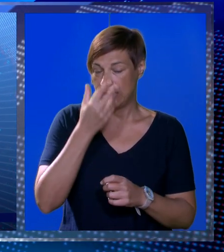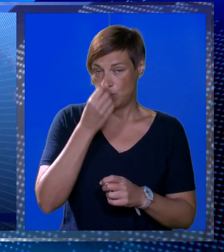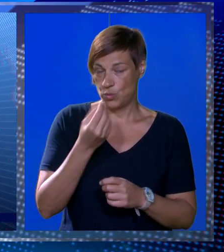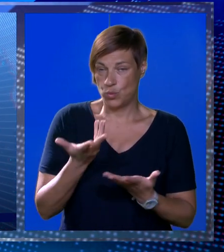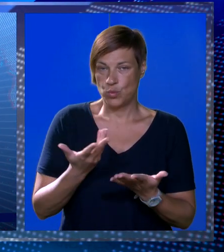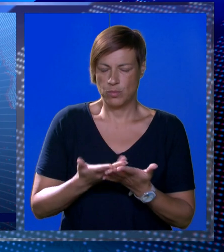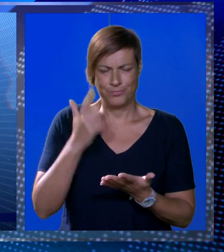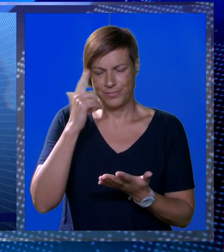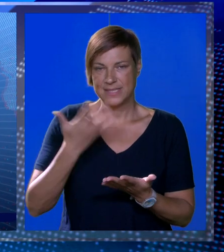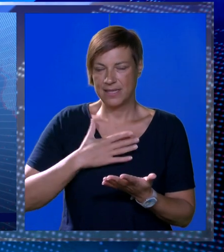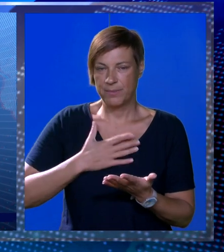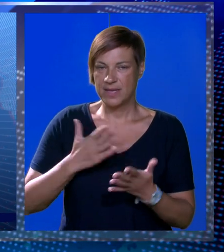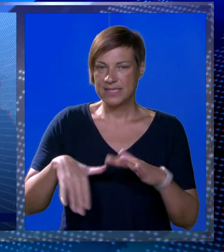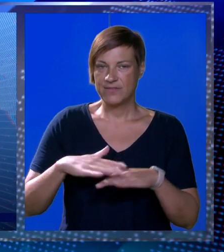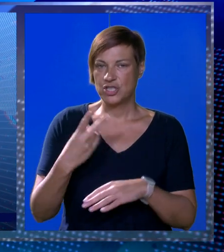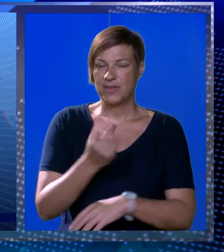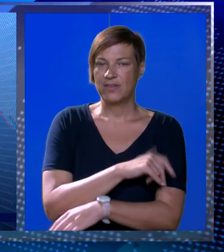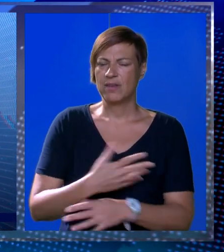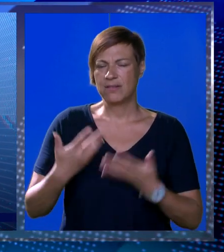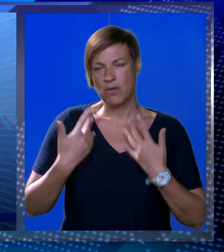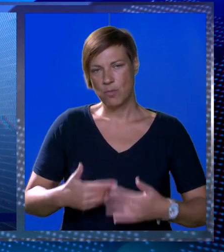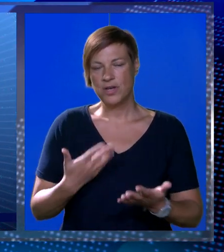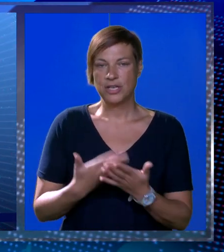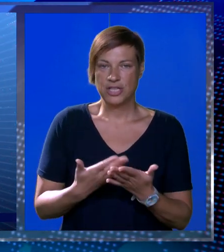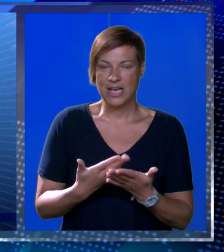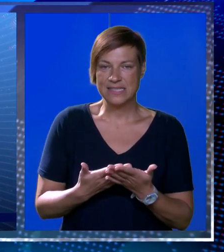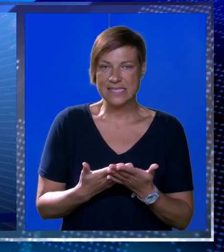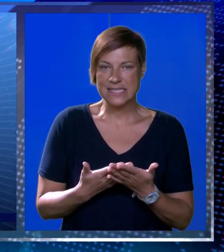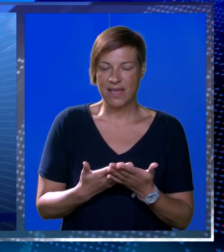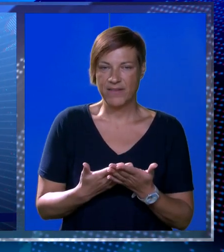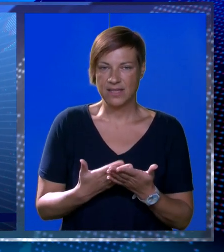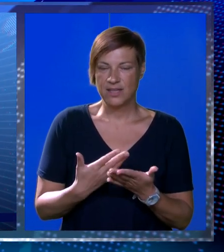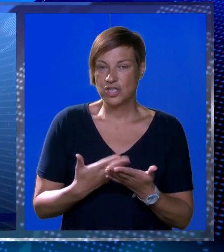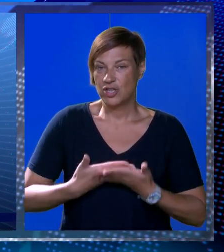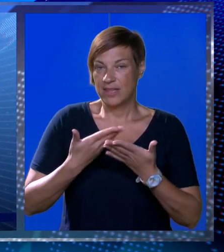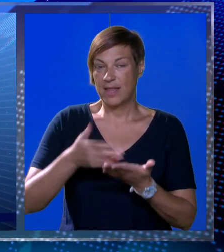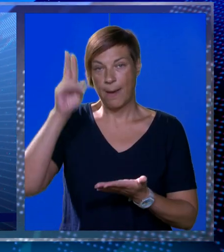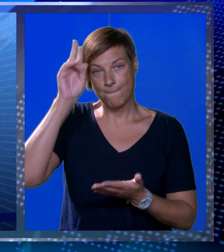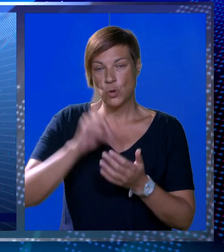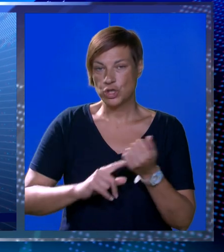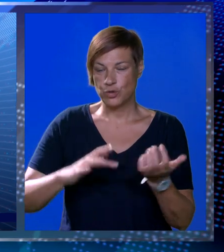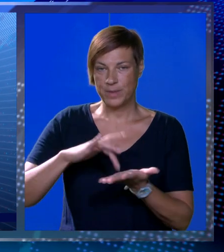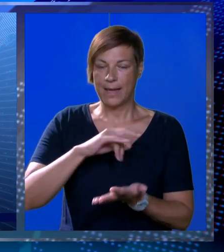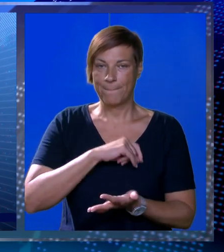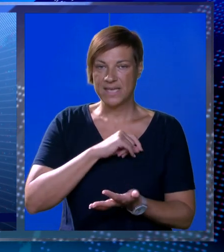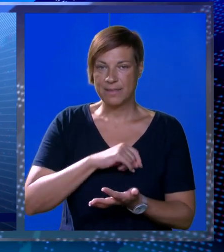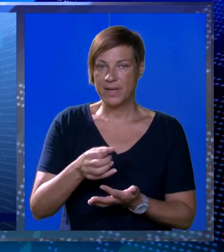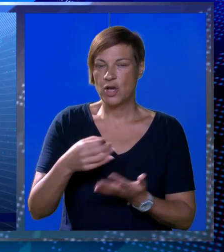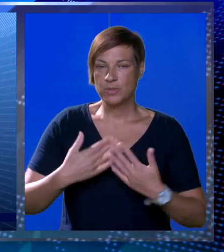niste povukljenu jednu punu iz evropskih sredstava. Mislim, ja sam se više ove dvije godine umorio dokazivati očito je taj potencijalni gubitak